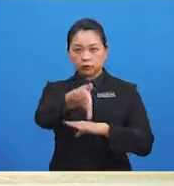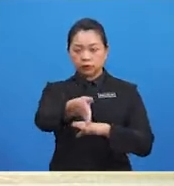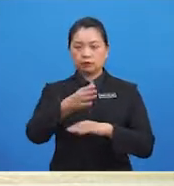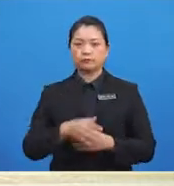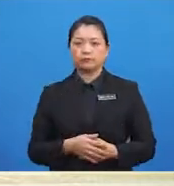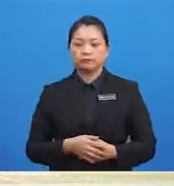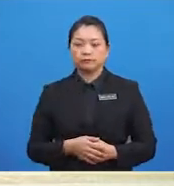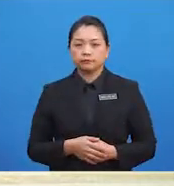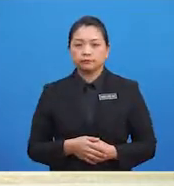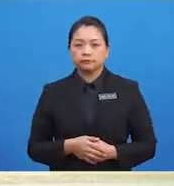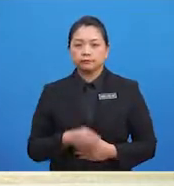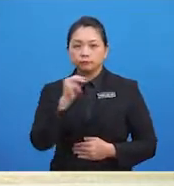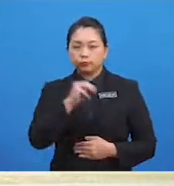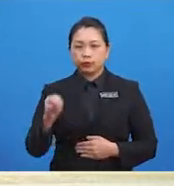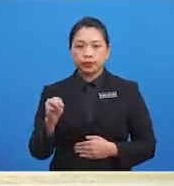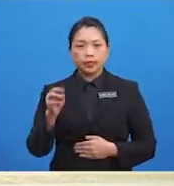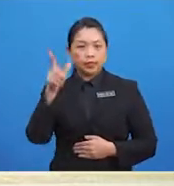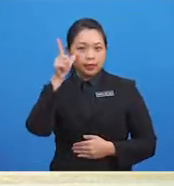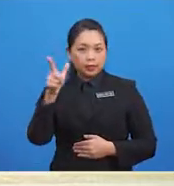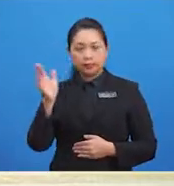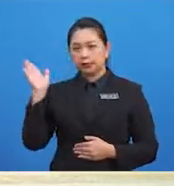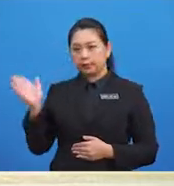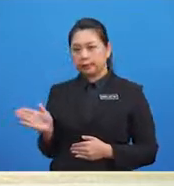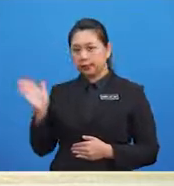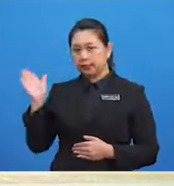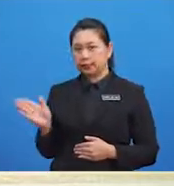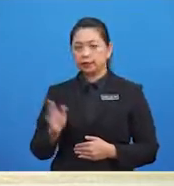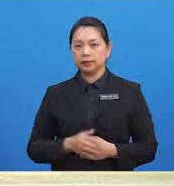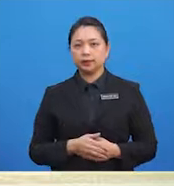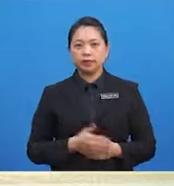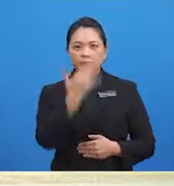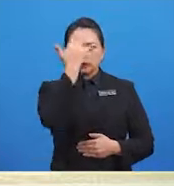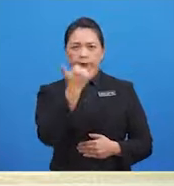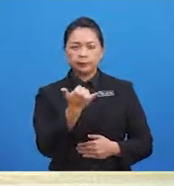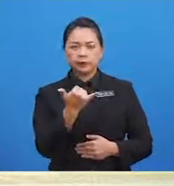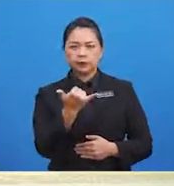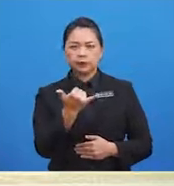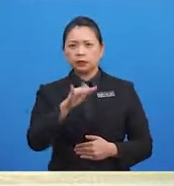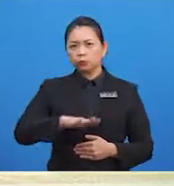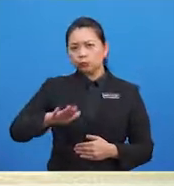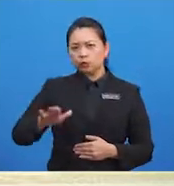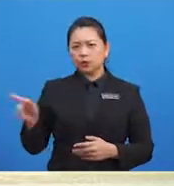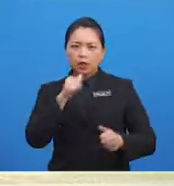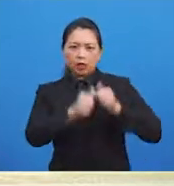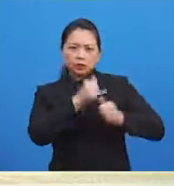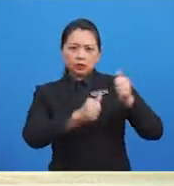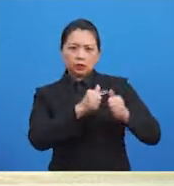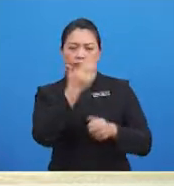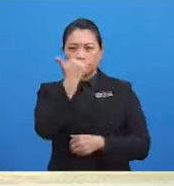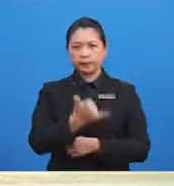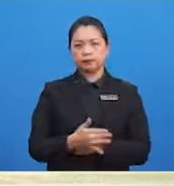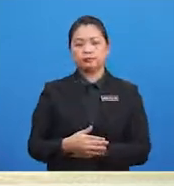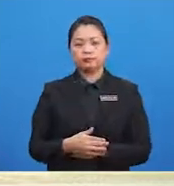berlari? Ya, betul Ada orang yang cuba mendekatinya